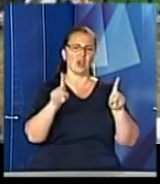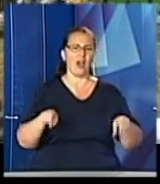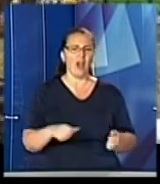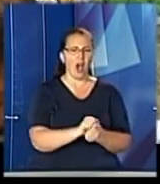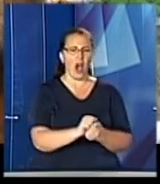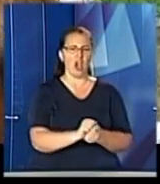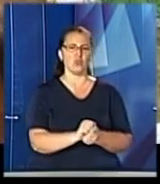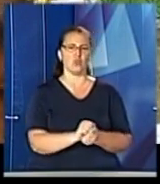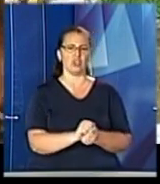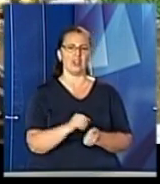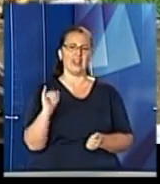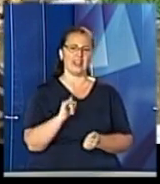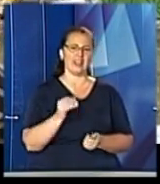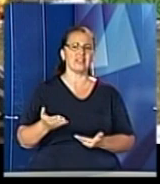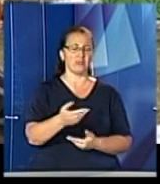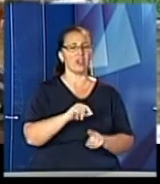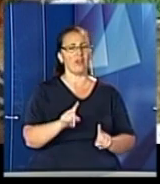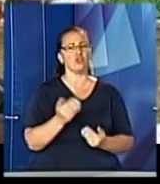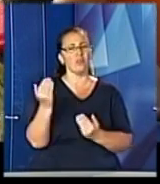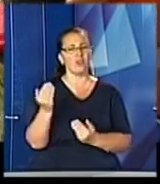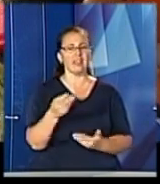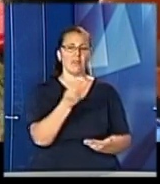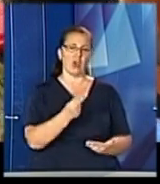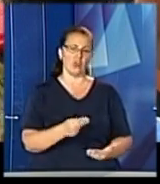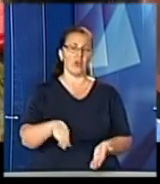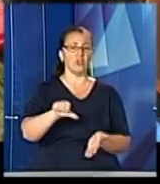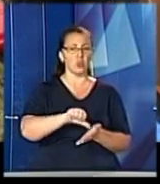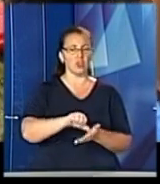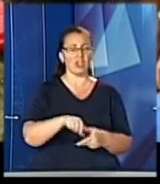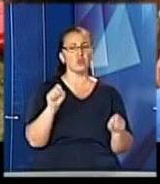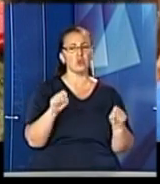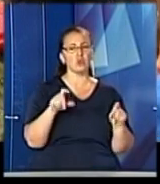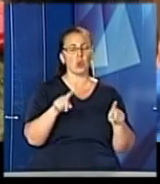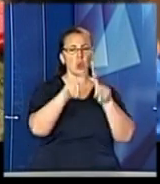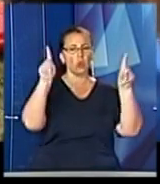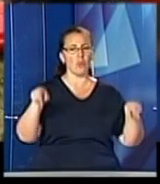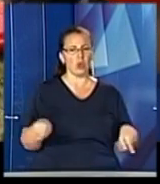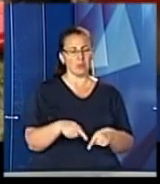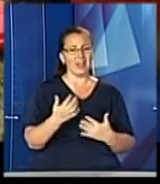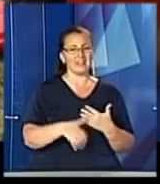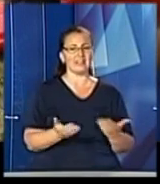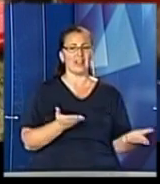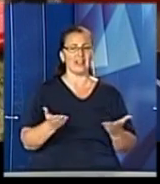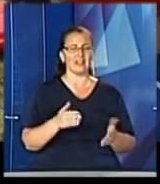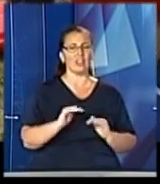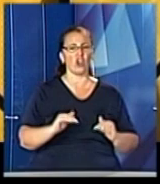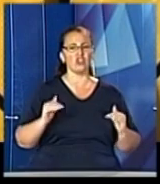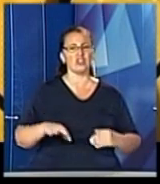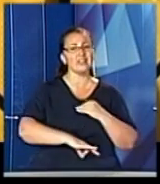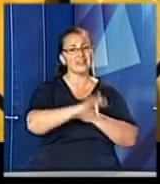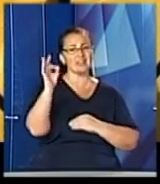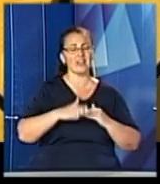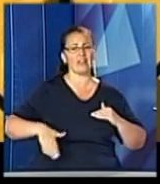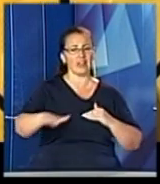і збирав їх, щоб вони малювали. Учасники «Золотого мольберту», серед яких здебільшого діти зі східних регіонів,